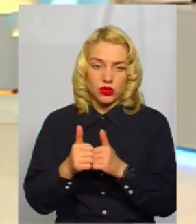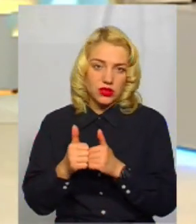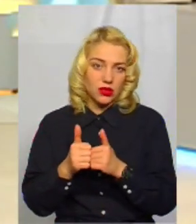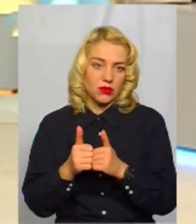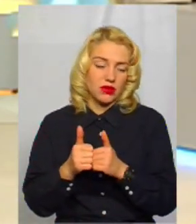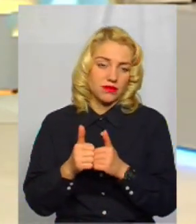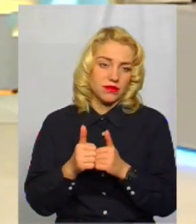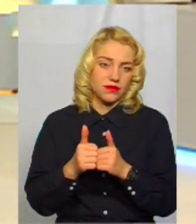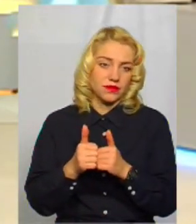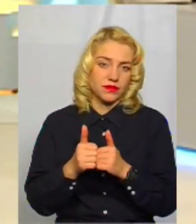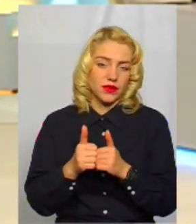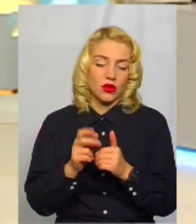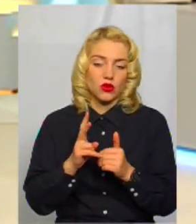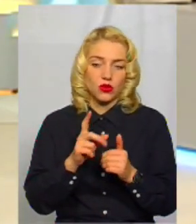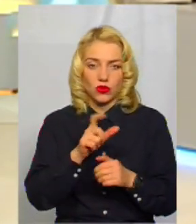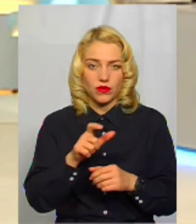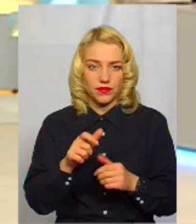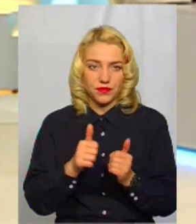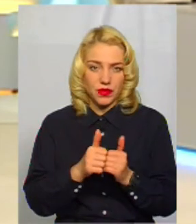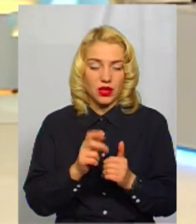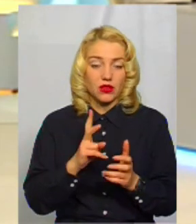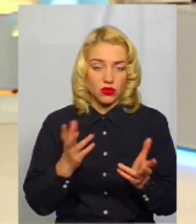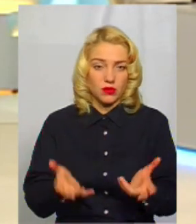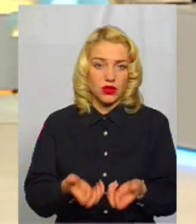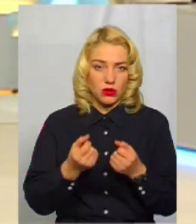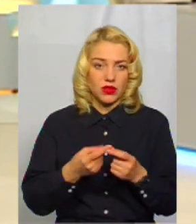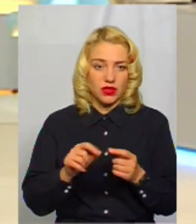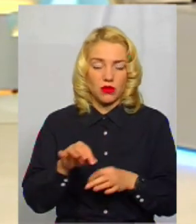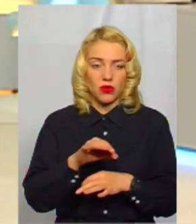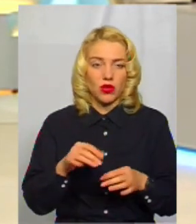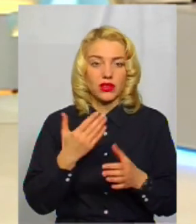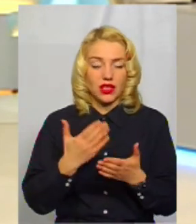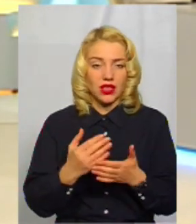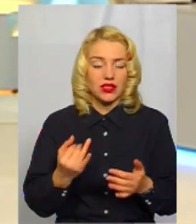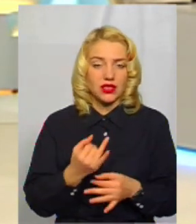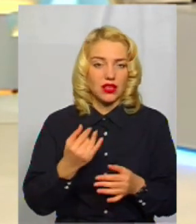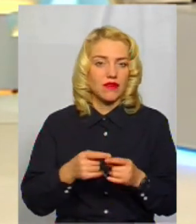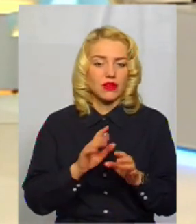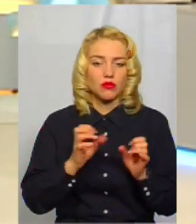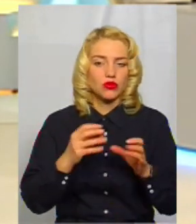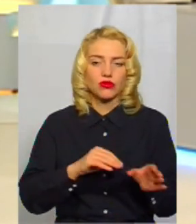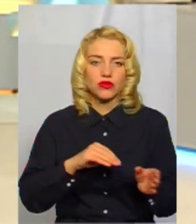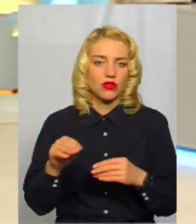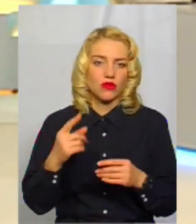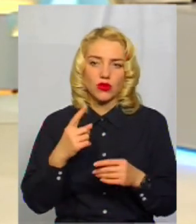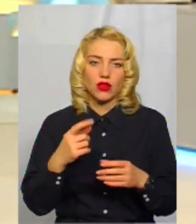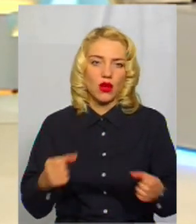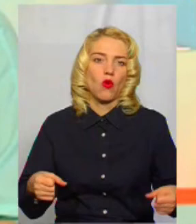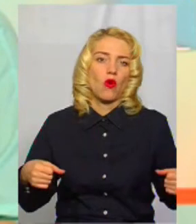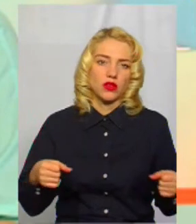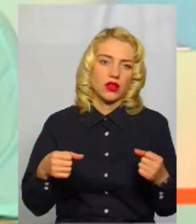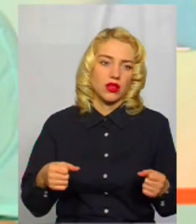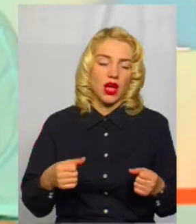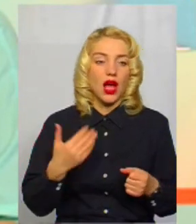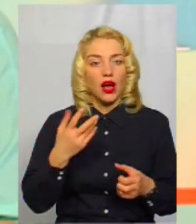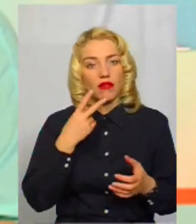мешканцями, які живуть поруч, якщо вони підтримують цей проєкт, і він є цікавим, наприклад, це не просто встановлення якоїсь там одної гойдалки, а